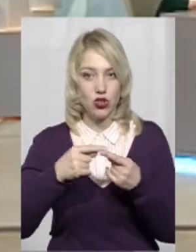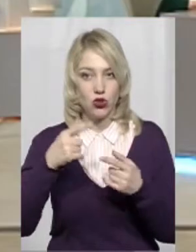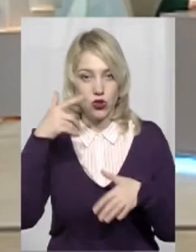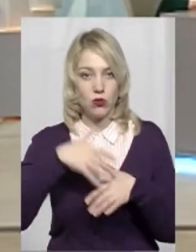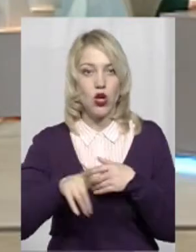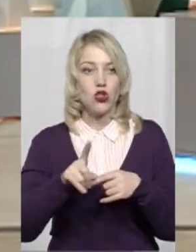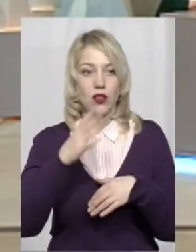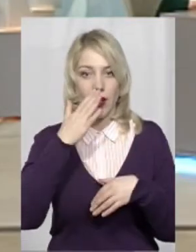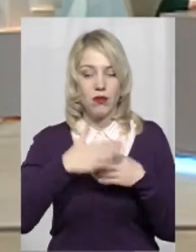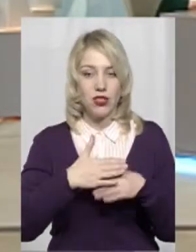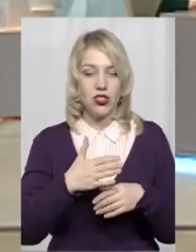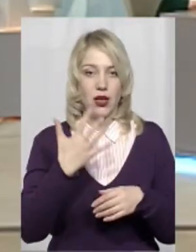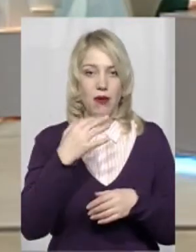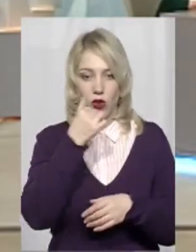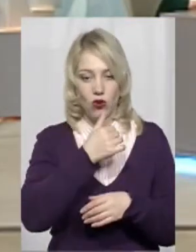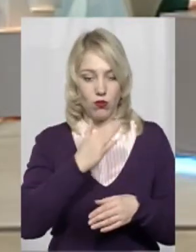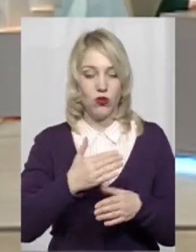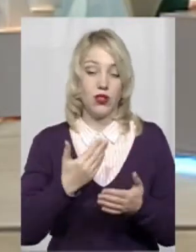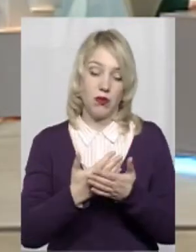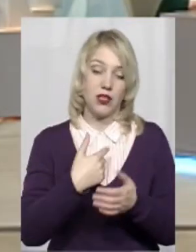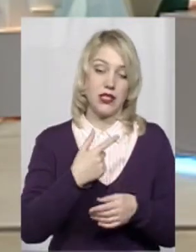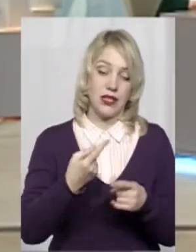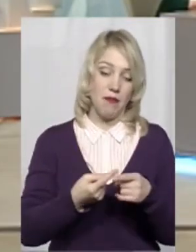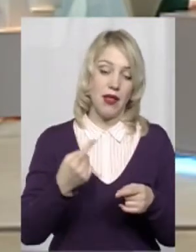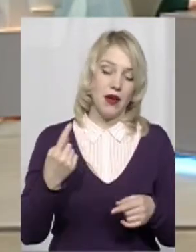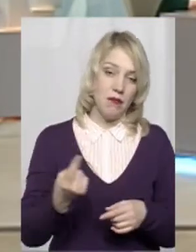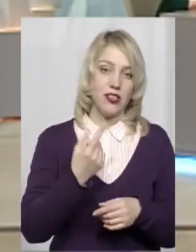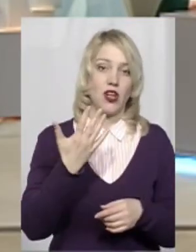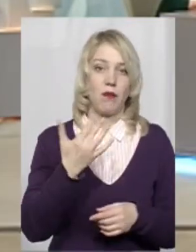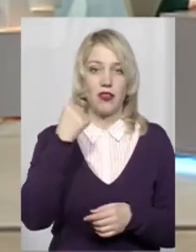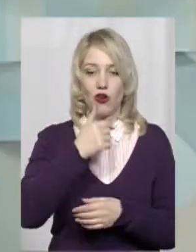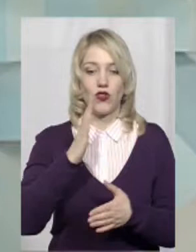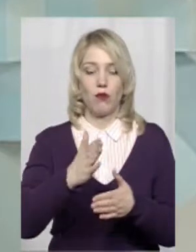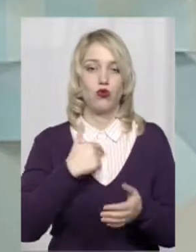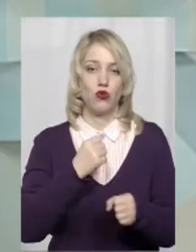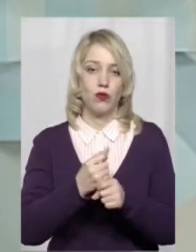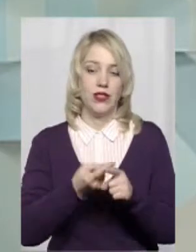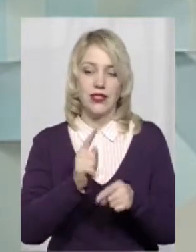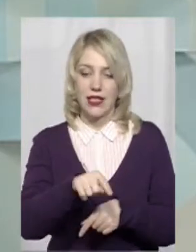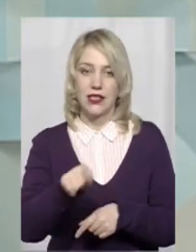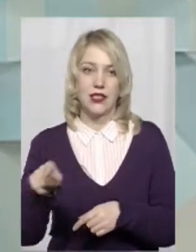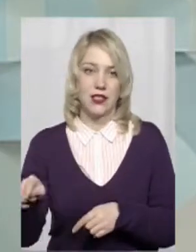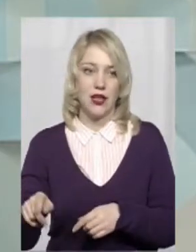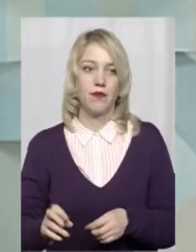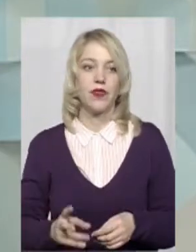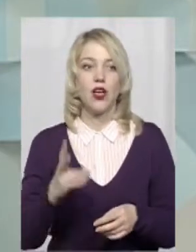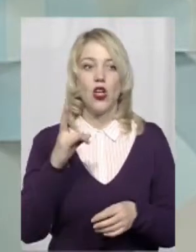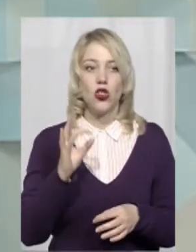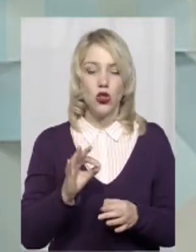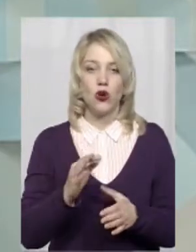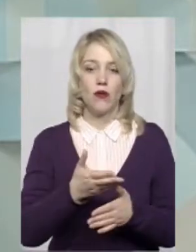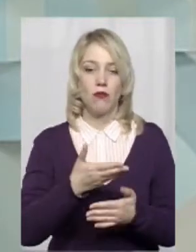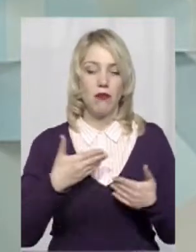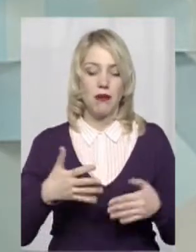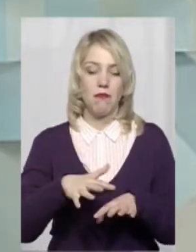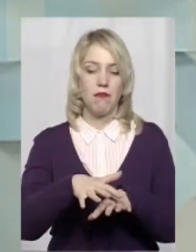буде робити найближчі 5 років і сказати, так, за перший рік я зроблю ось це, за другий рік я зроблю ось це. Але, з іншого боку, ми ж парламентсько-президентська